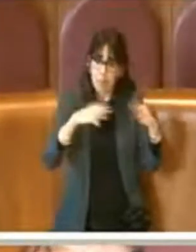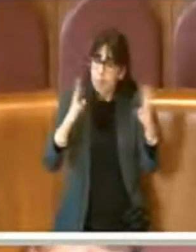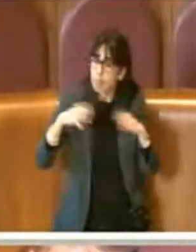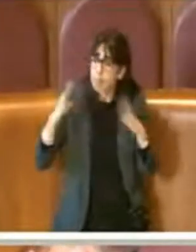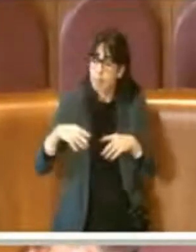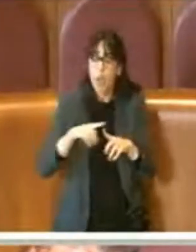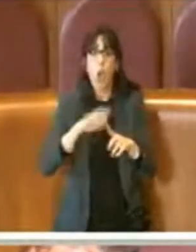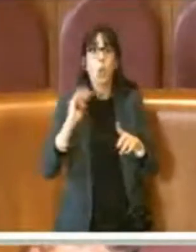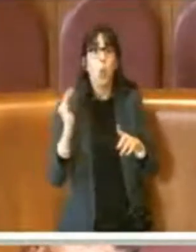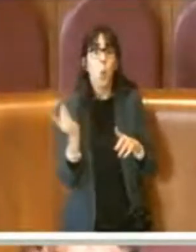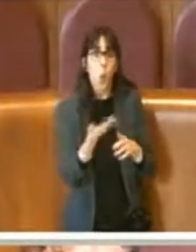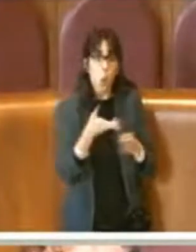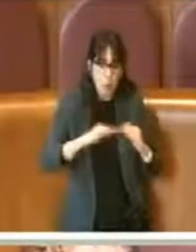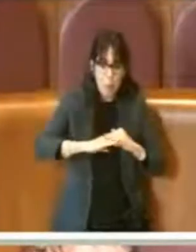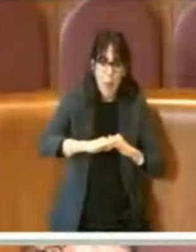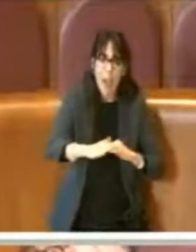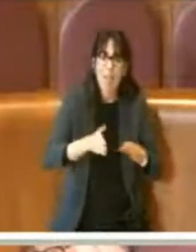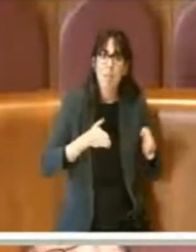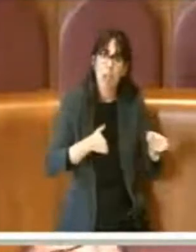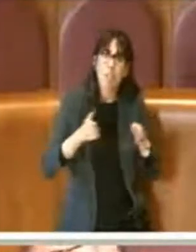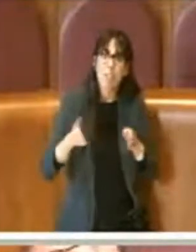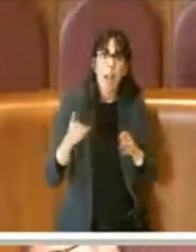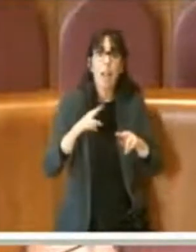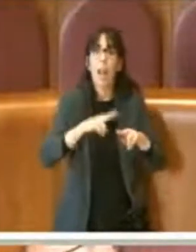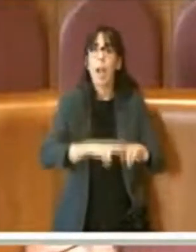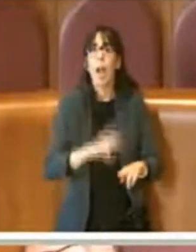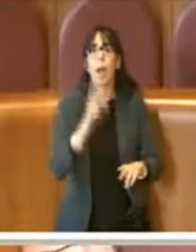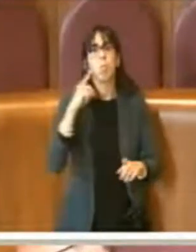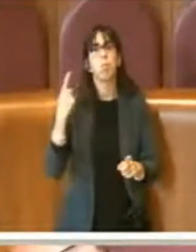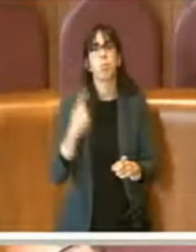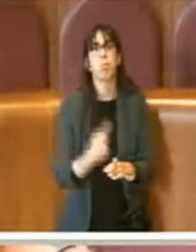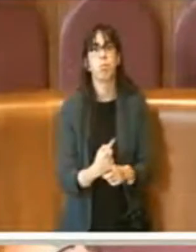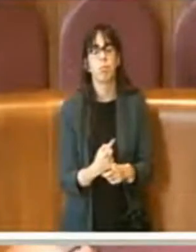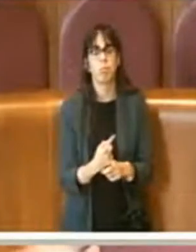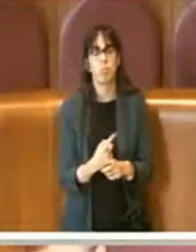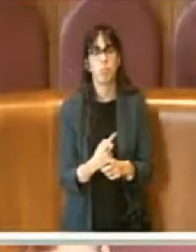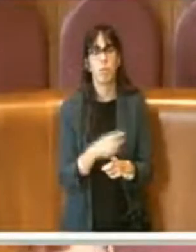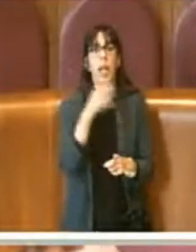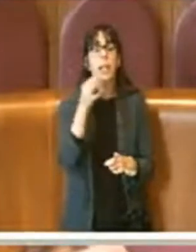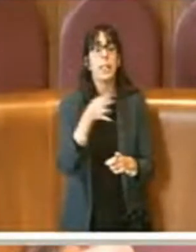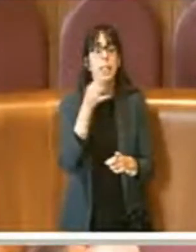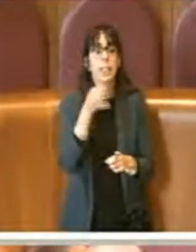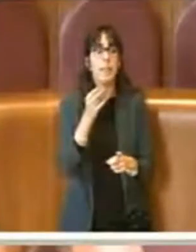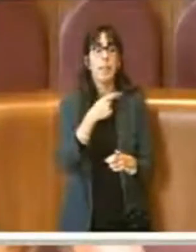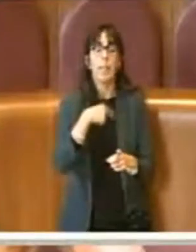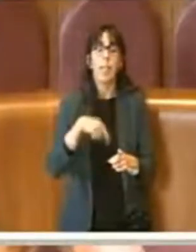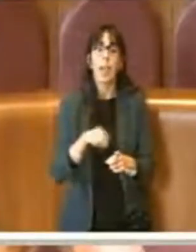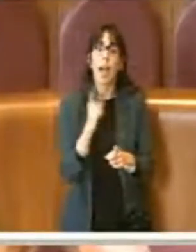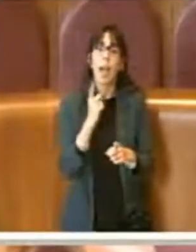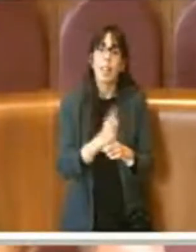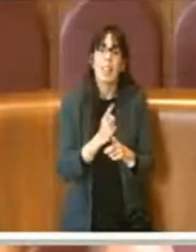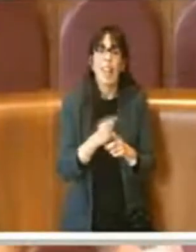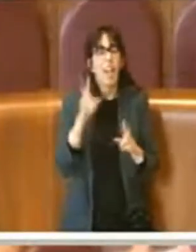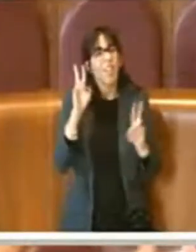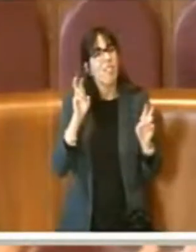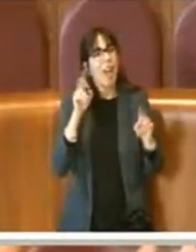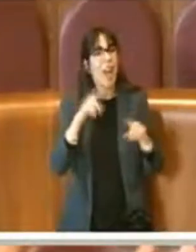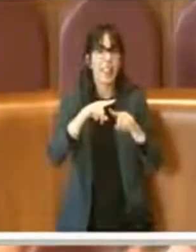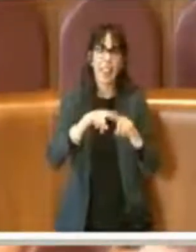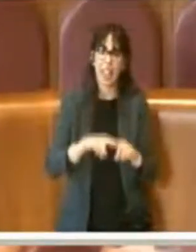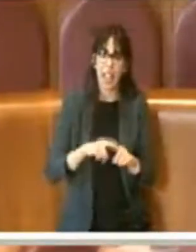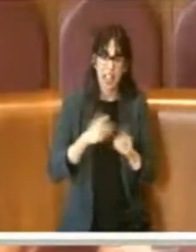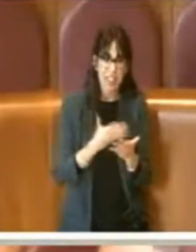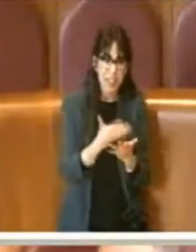livello della pavimentazione, è rimasto uguale. Quindi noi dobbiamo essere i testimoni, gli